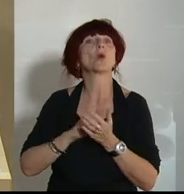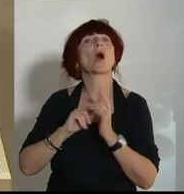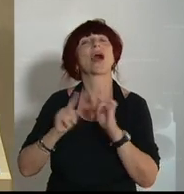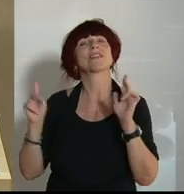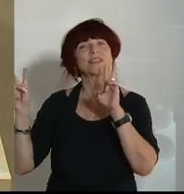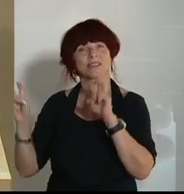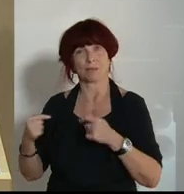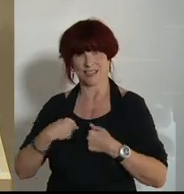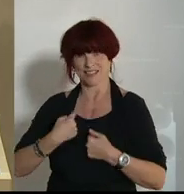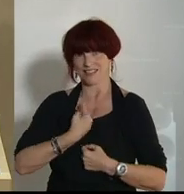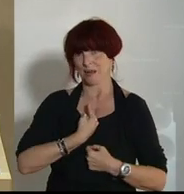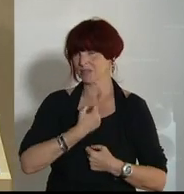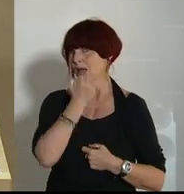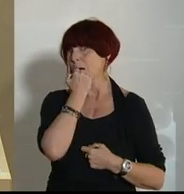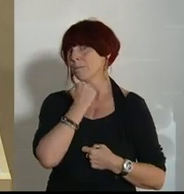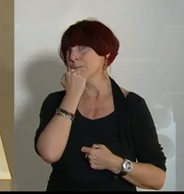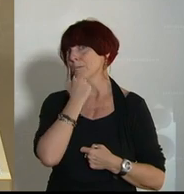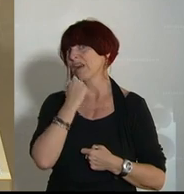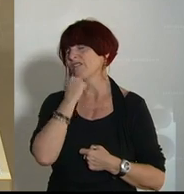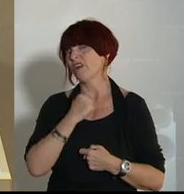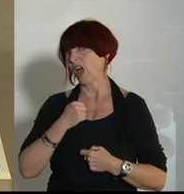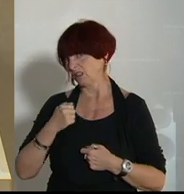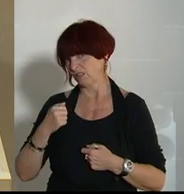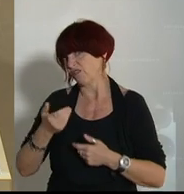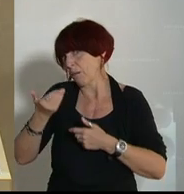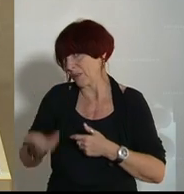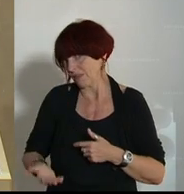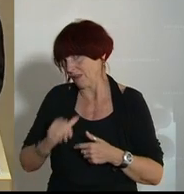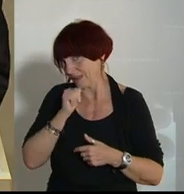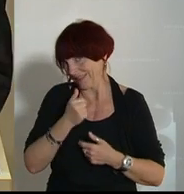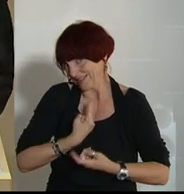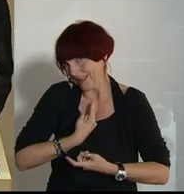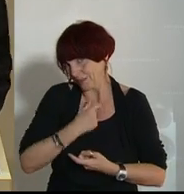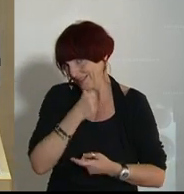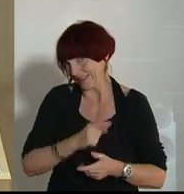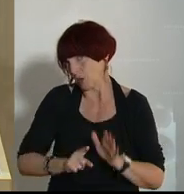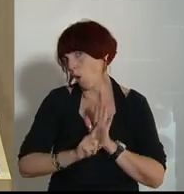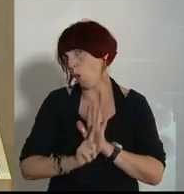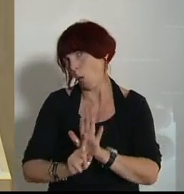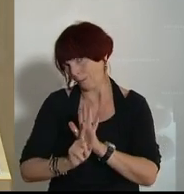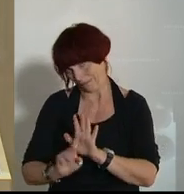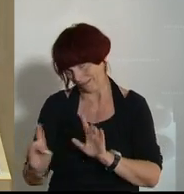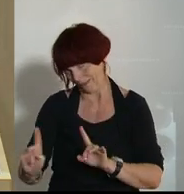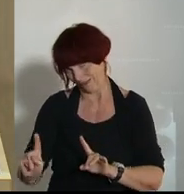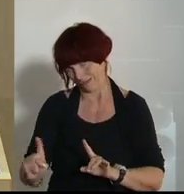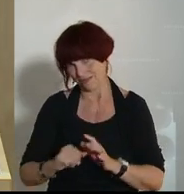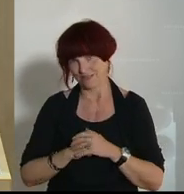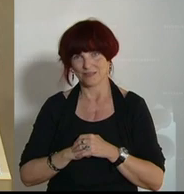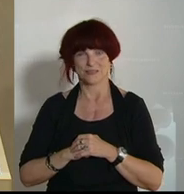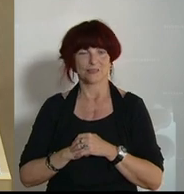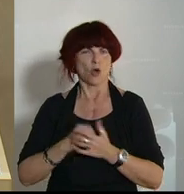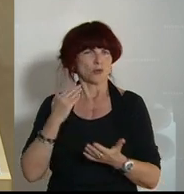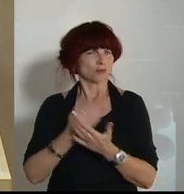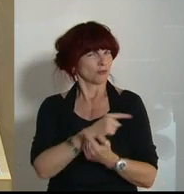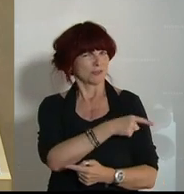Privatvermieter, ich lobbyiere nicht für mich. Möchte ich auch einmal feststellen, weil ich das jetzt wirklich so durchtrage, dass schon fast der